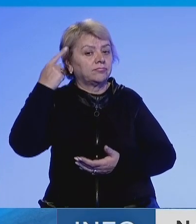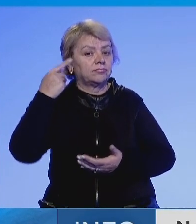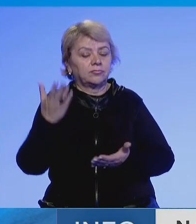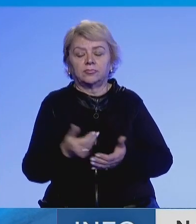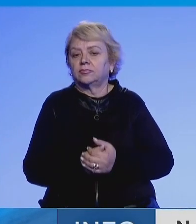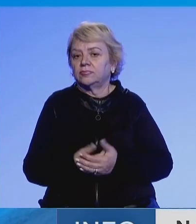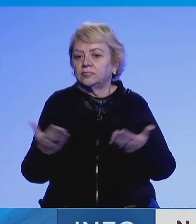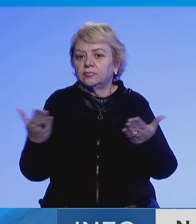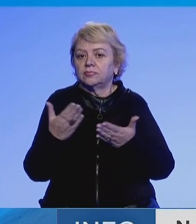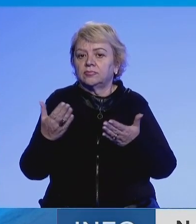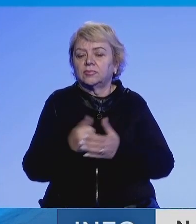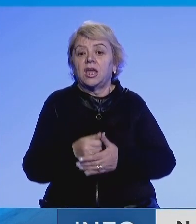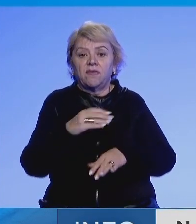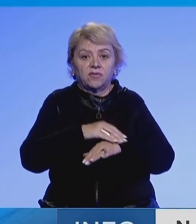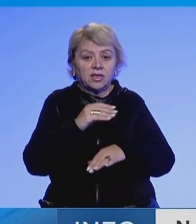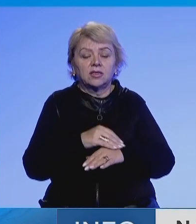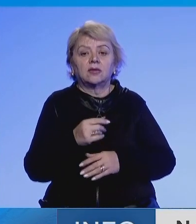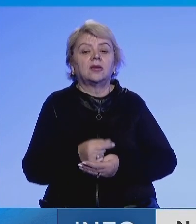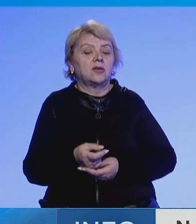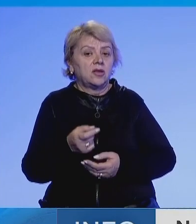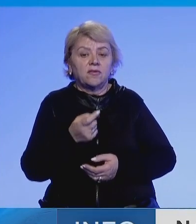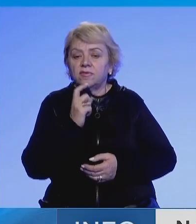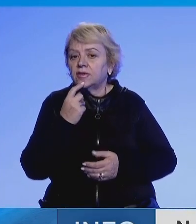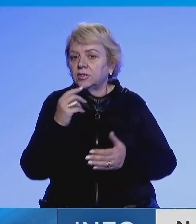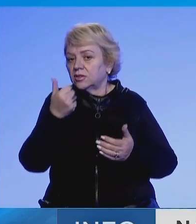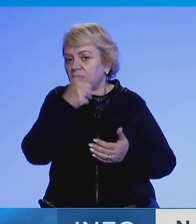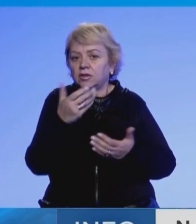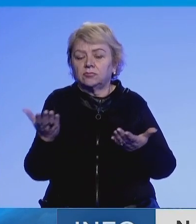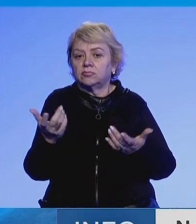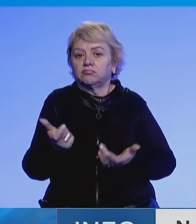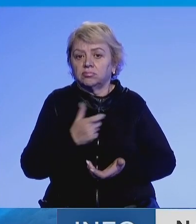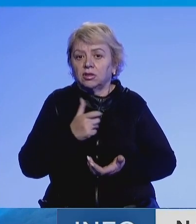veprojnë, nëse Suedia dhe Finlanda do të përbalen me qfar do forme presionit.